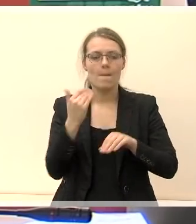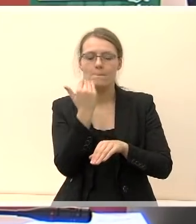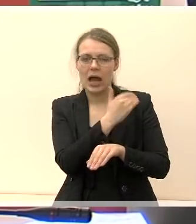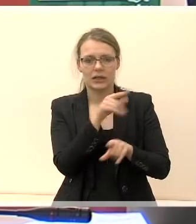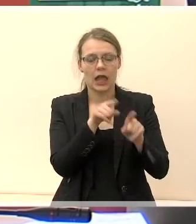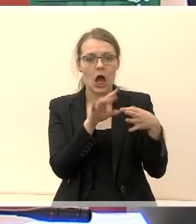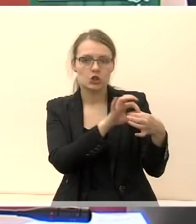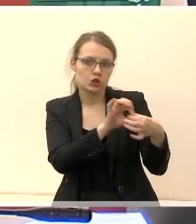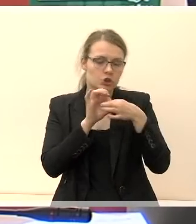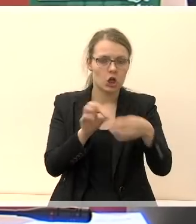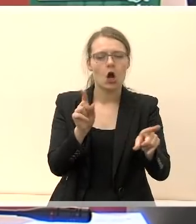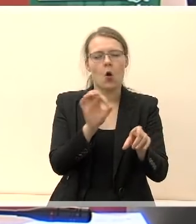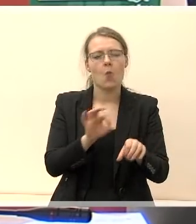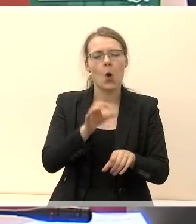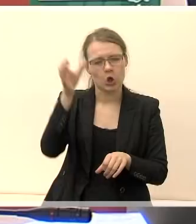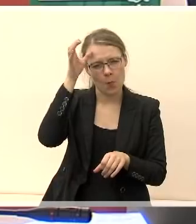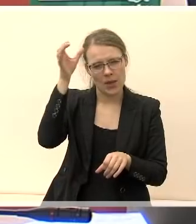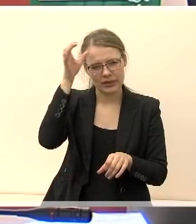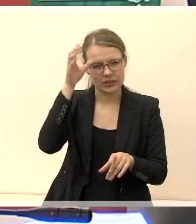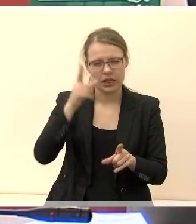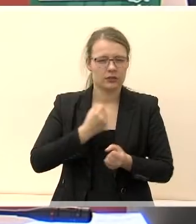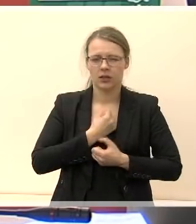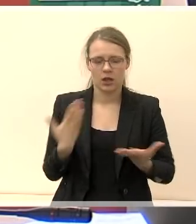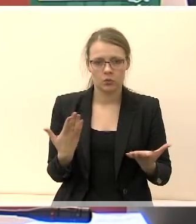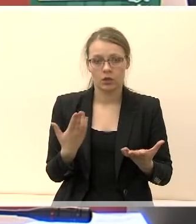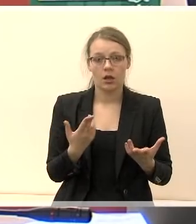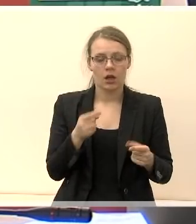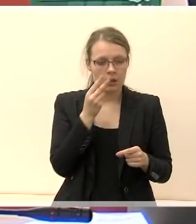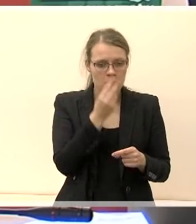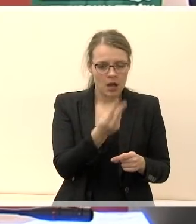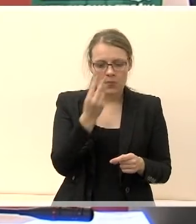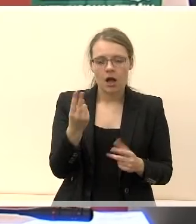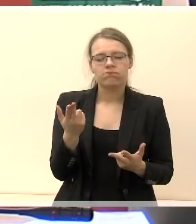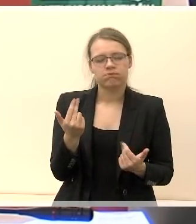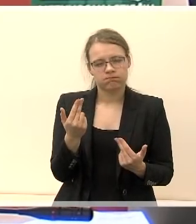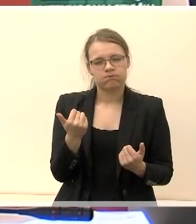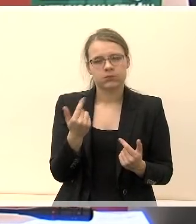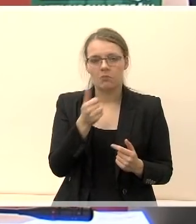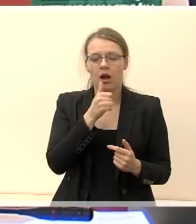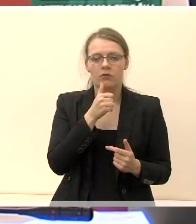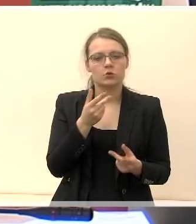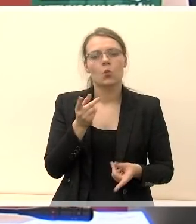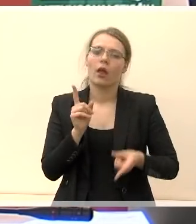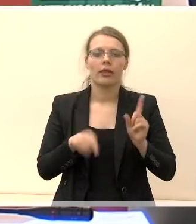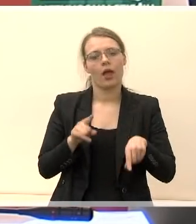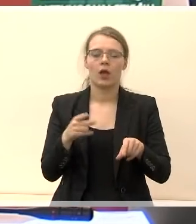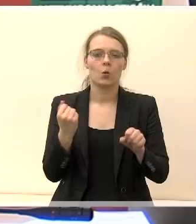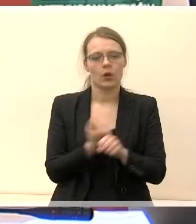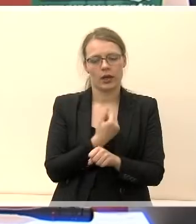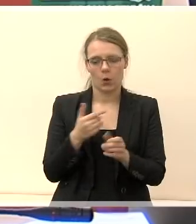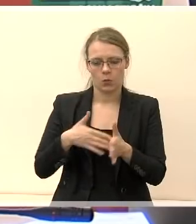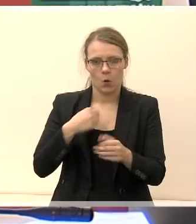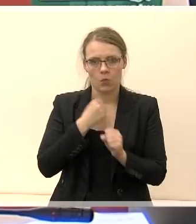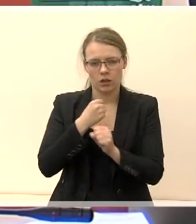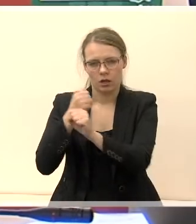nekompetencijos ryšio pabinėti, turbūt ir suponuoja į tai, kad iš tiesų, jeigu reikės dirbti taip ir toliau, tai